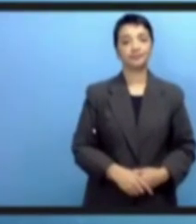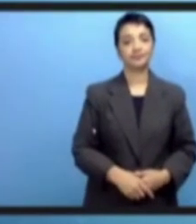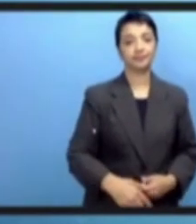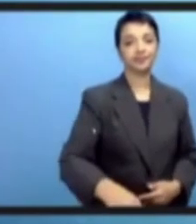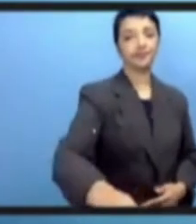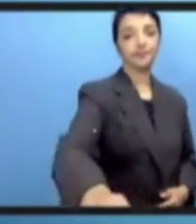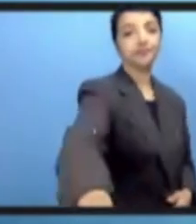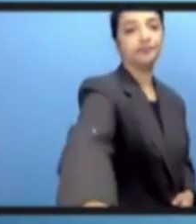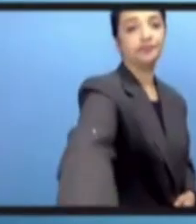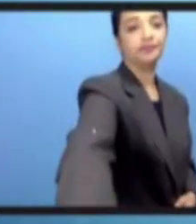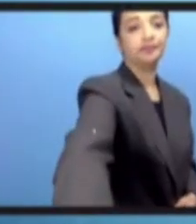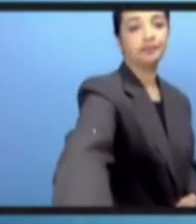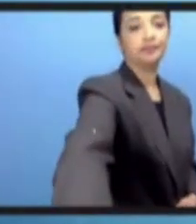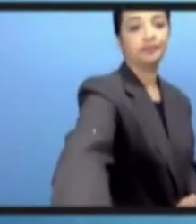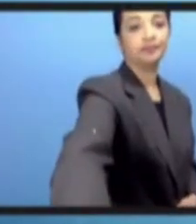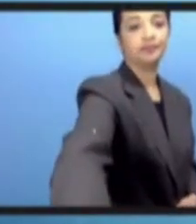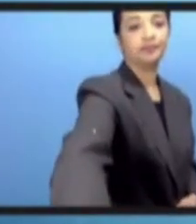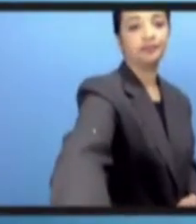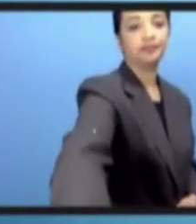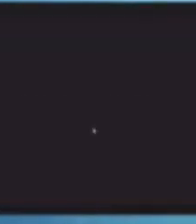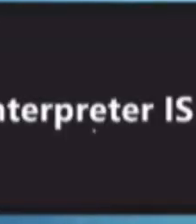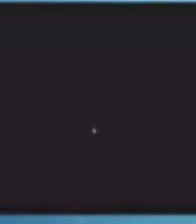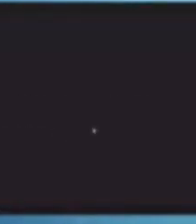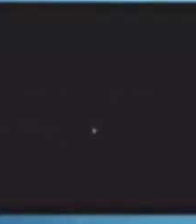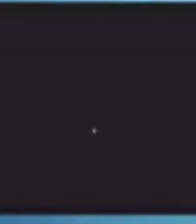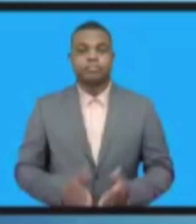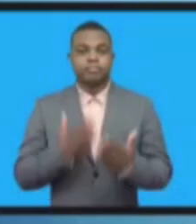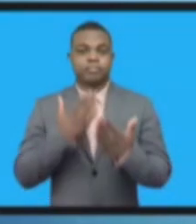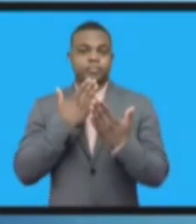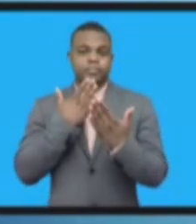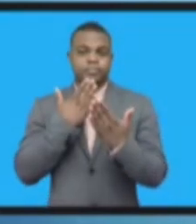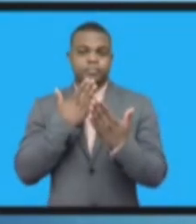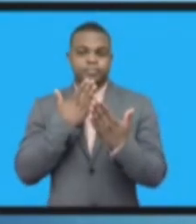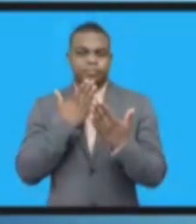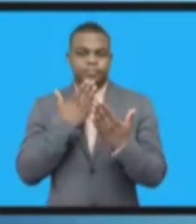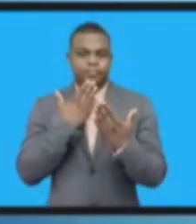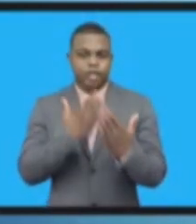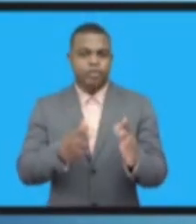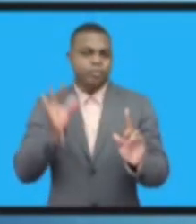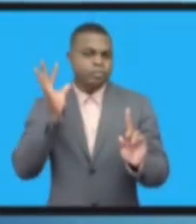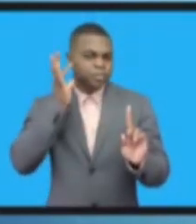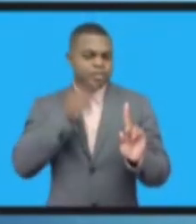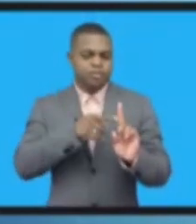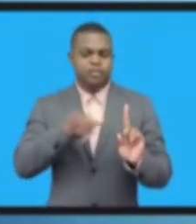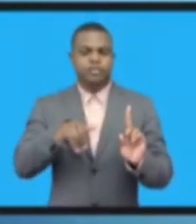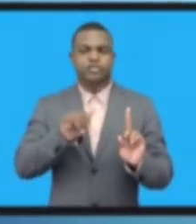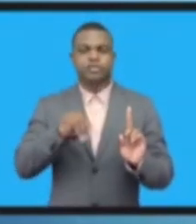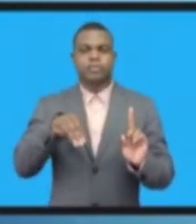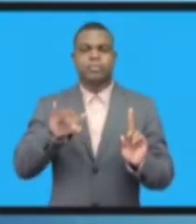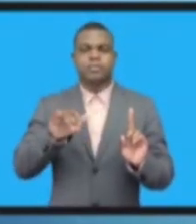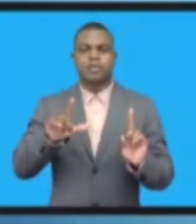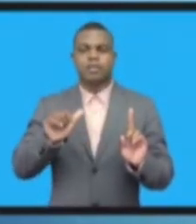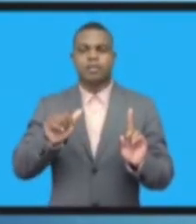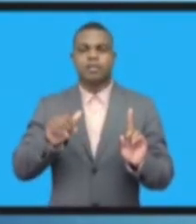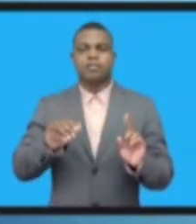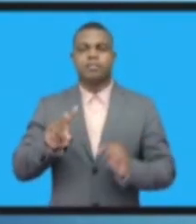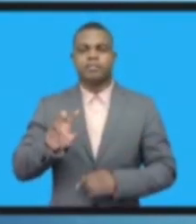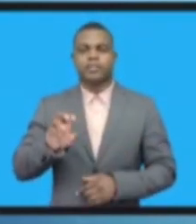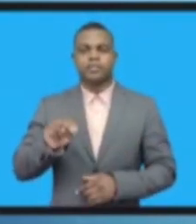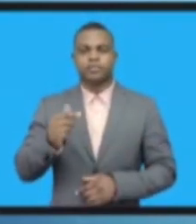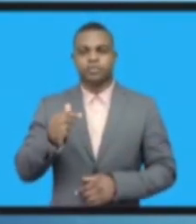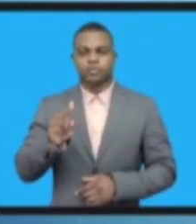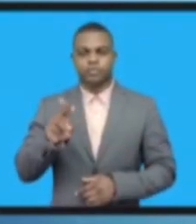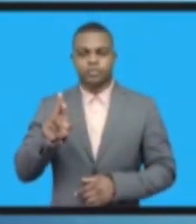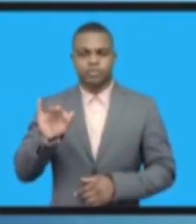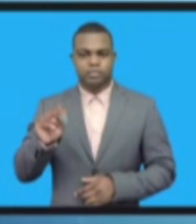Большое спасибо, госпожа Интарини. На этом мы завершаем открывающее